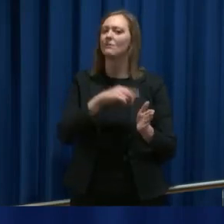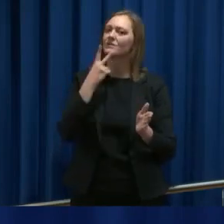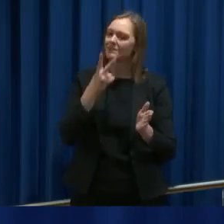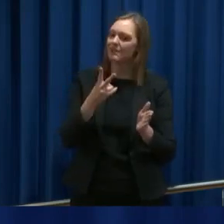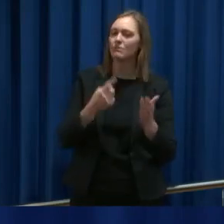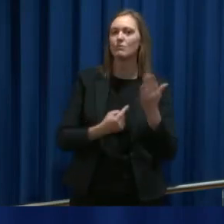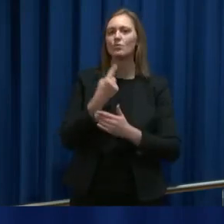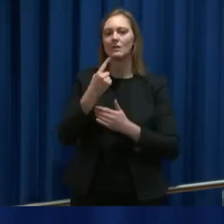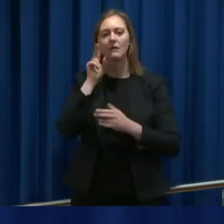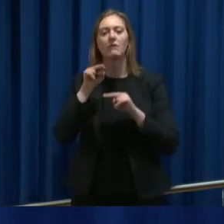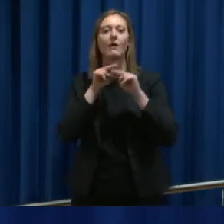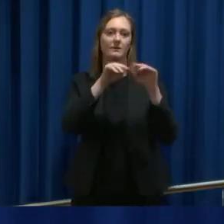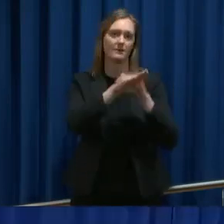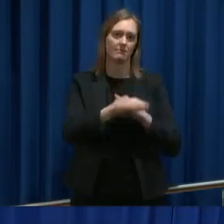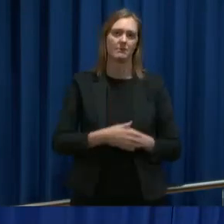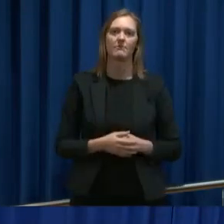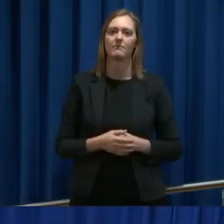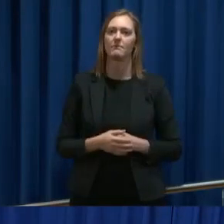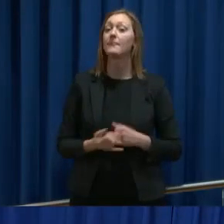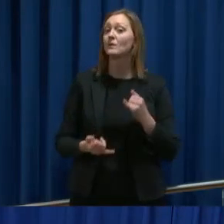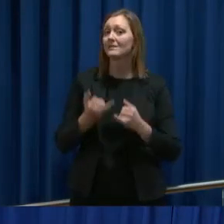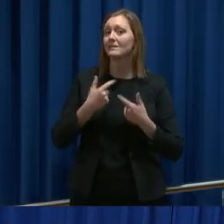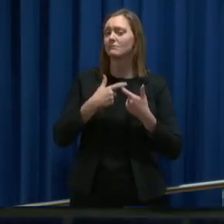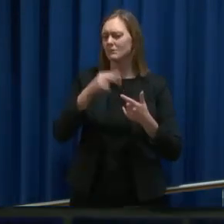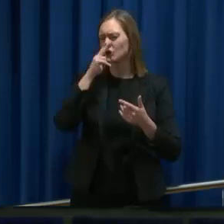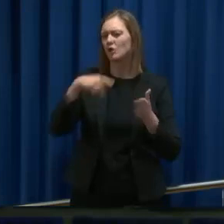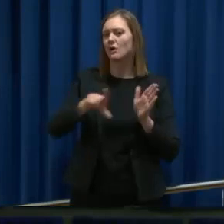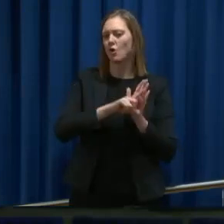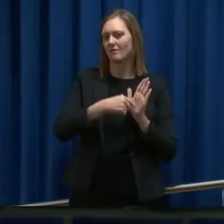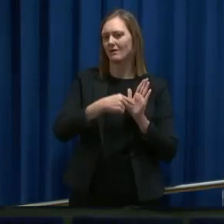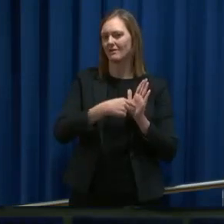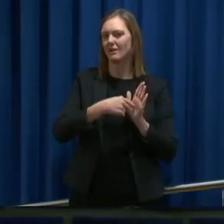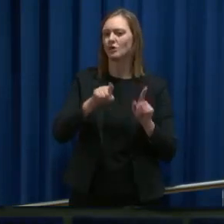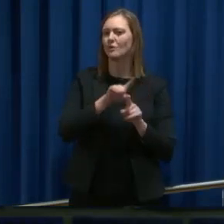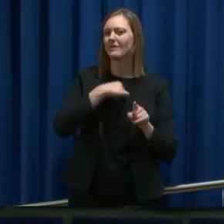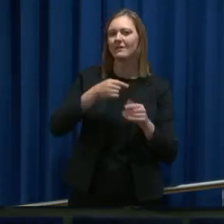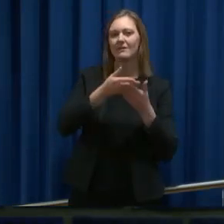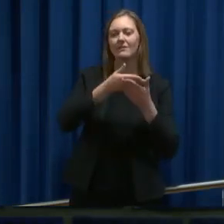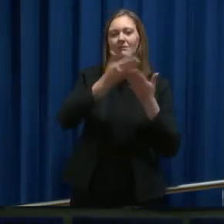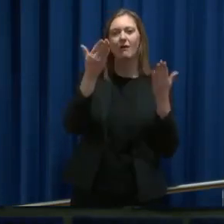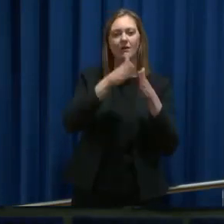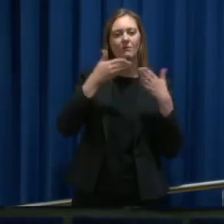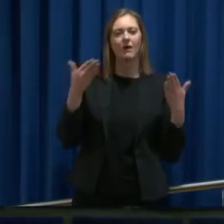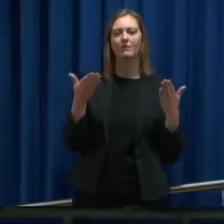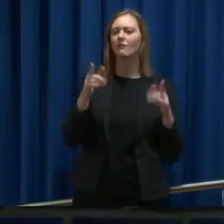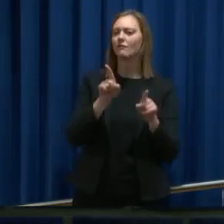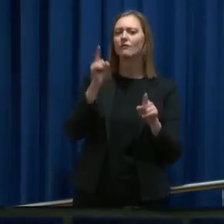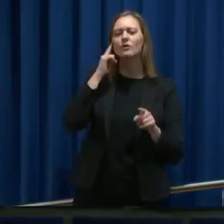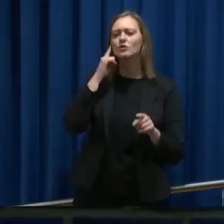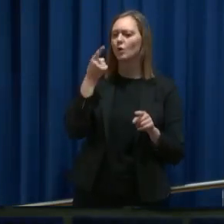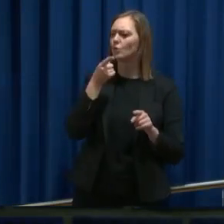om de får en mulighet til å komme tilbake. Og helt til slutt, angående denne nye loven igjen, etter hva vi forstår i Dagbladet, så ønsket du og regjeringen å